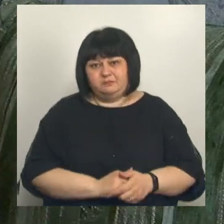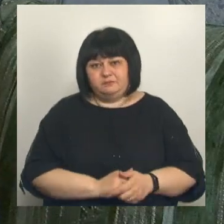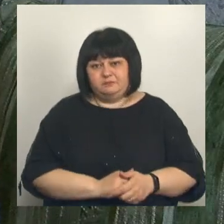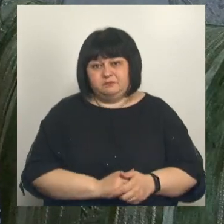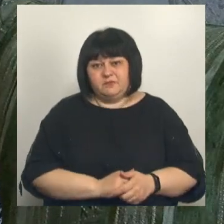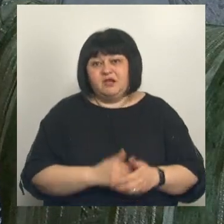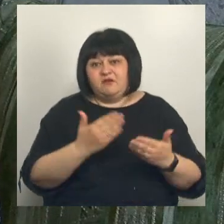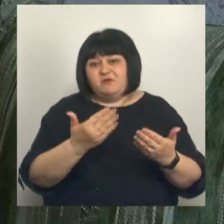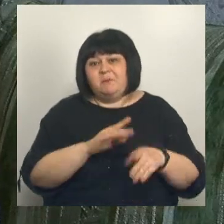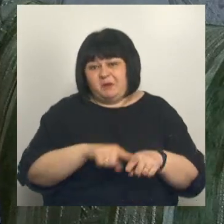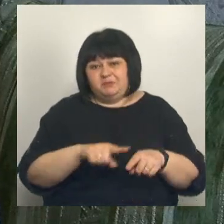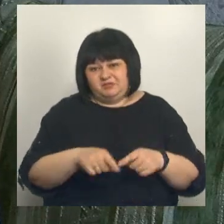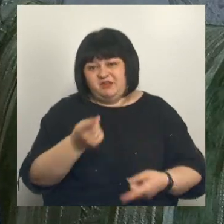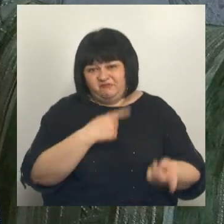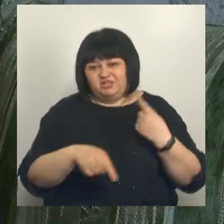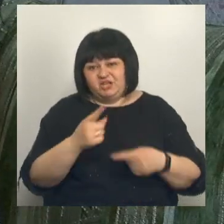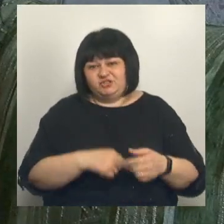Вы возвращайтесь поскорее.